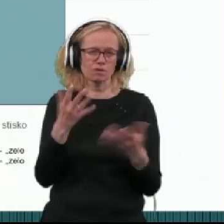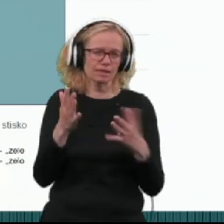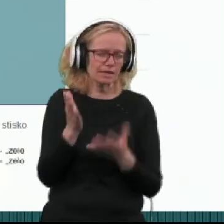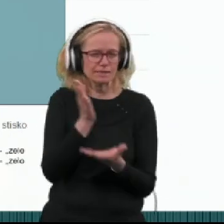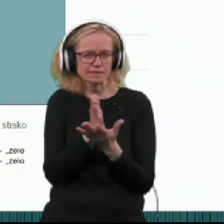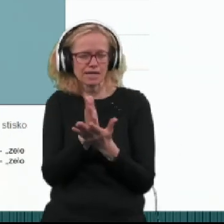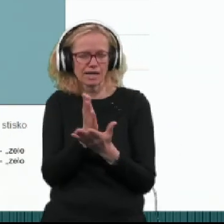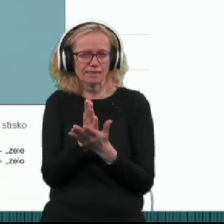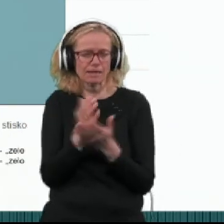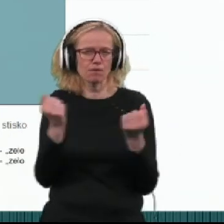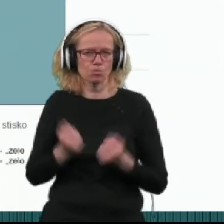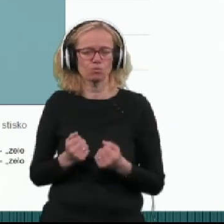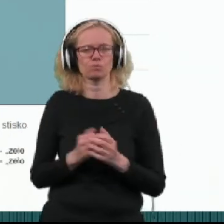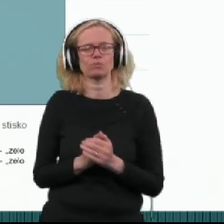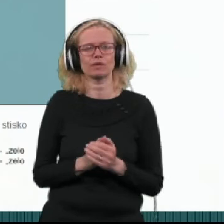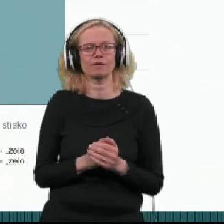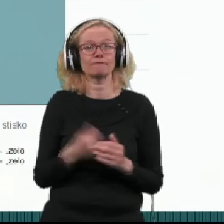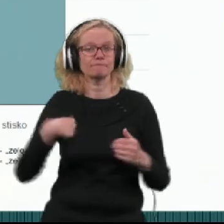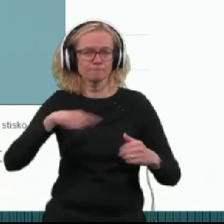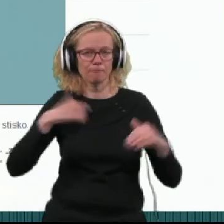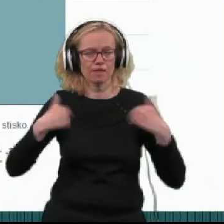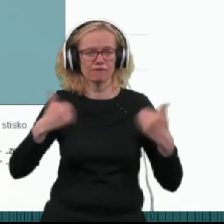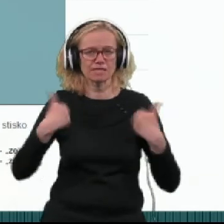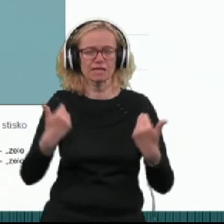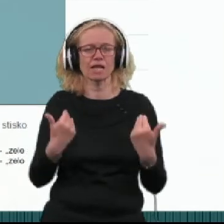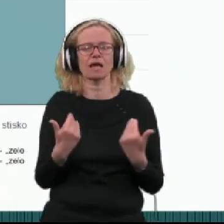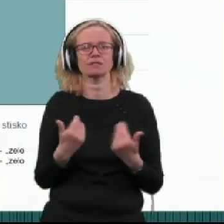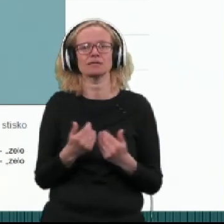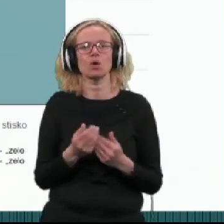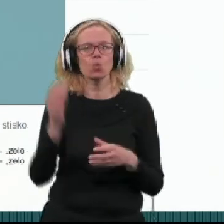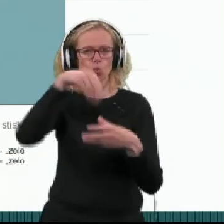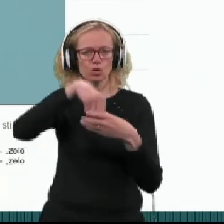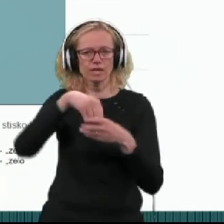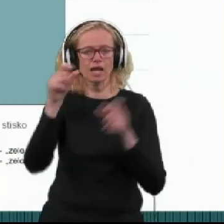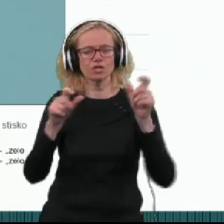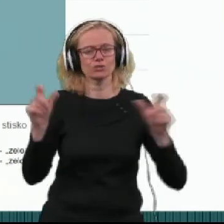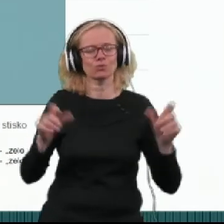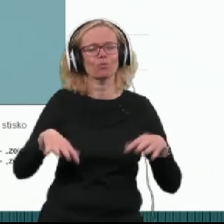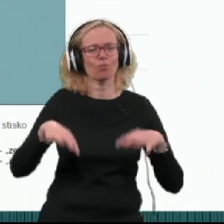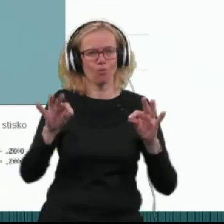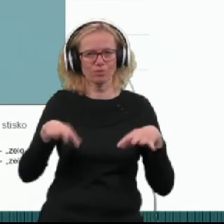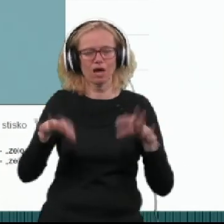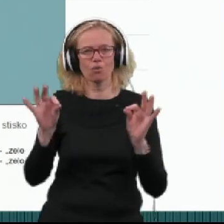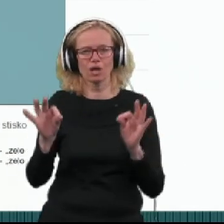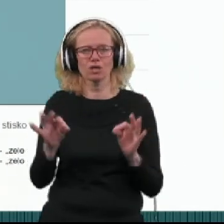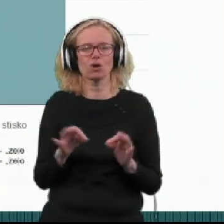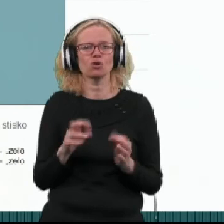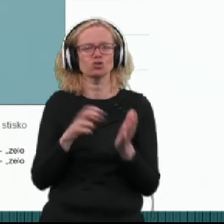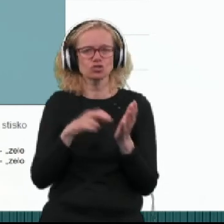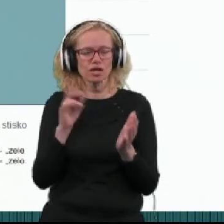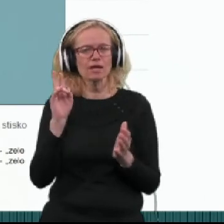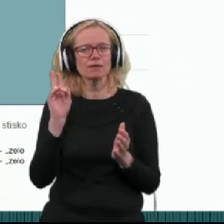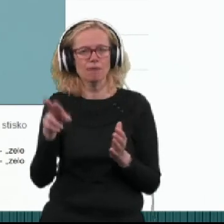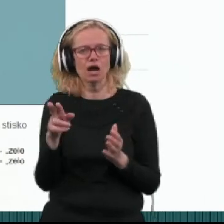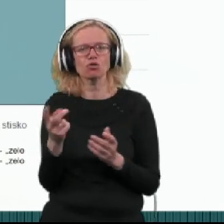srednje, intenzivna. Veseli nas, da pravzaprav udeleženci ugotavljajo, da imajo